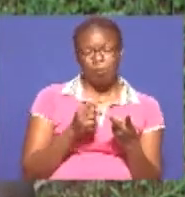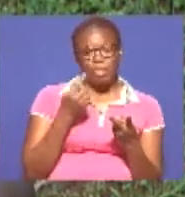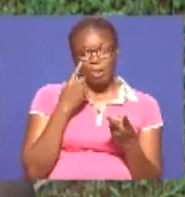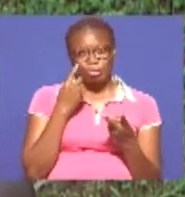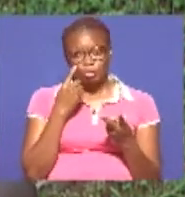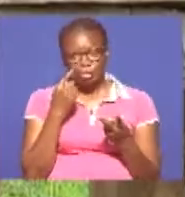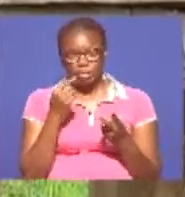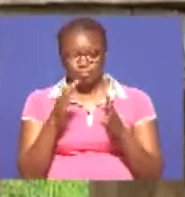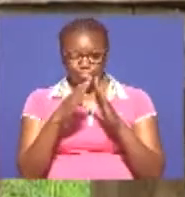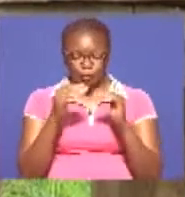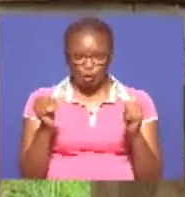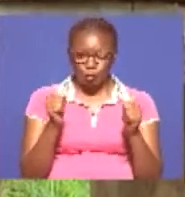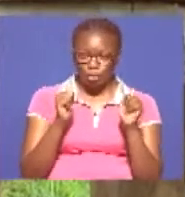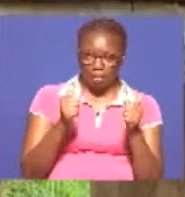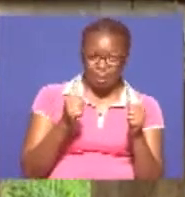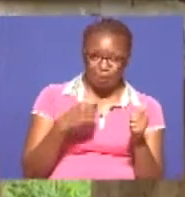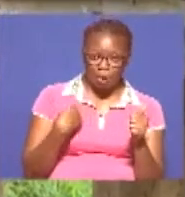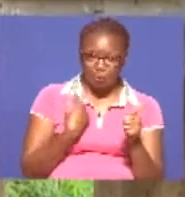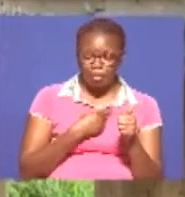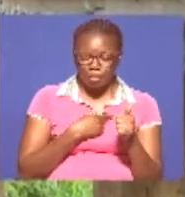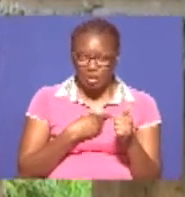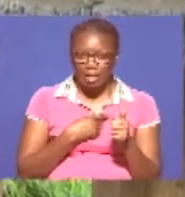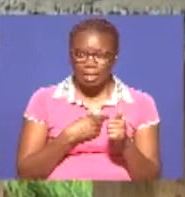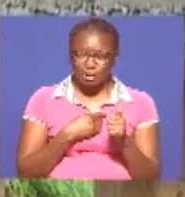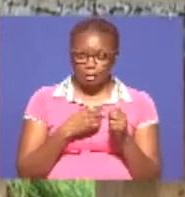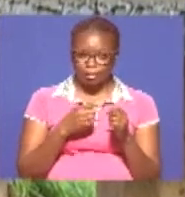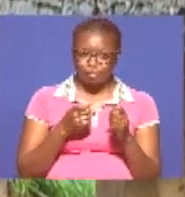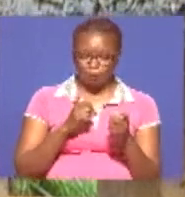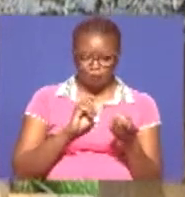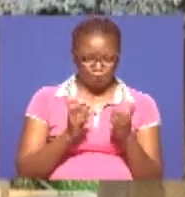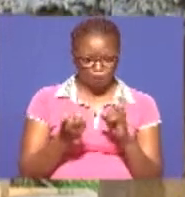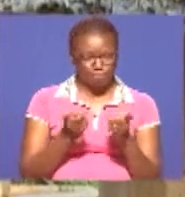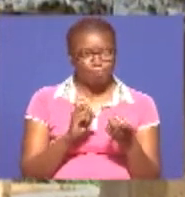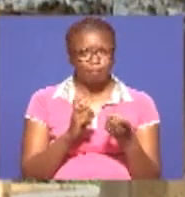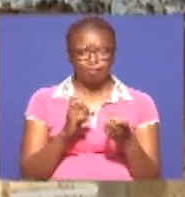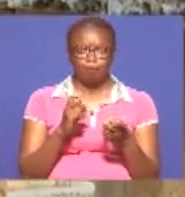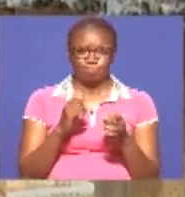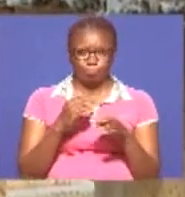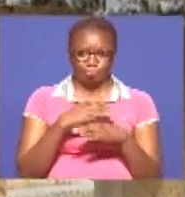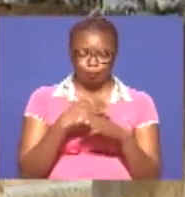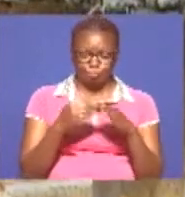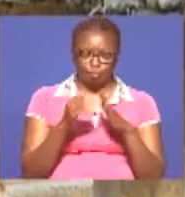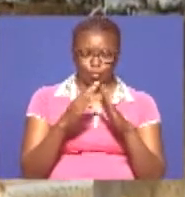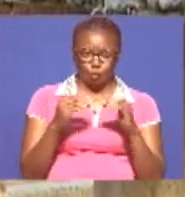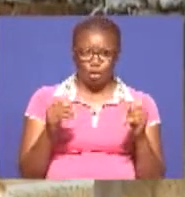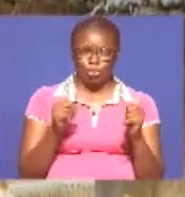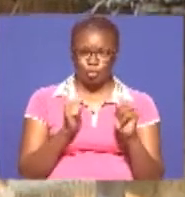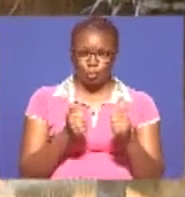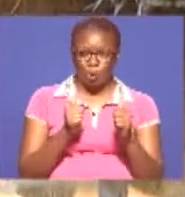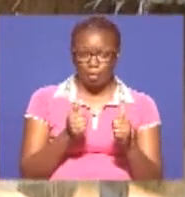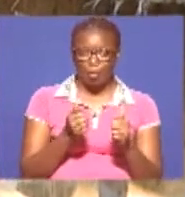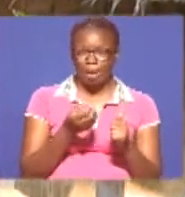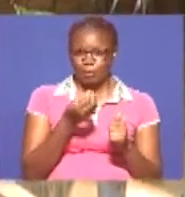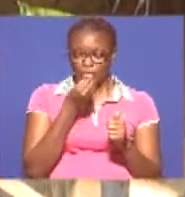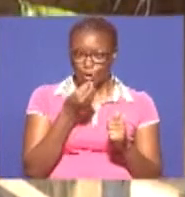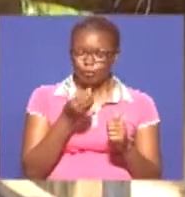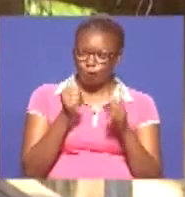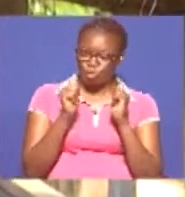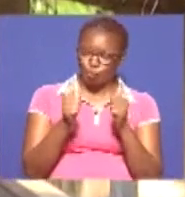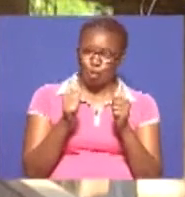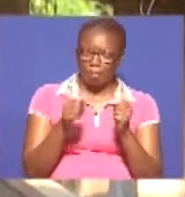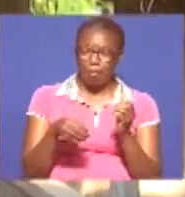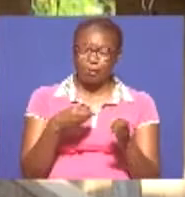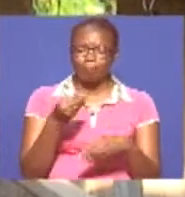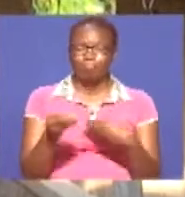kukua na nyumba mzuri Tumekua tukijaribu kuendeleza nyumba zetu Tena, kuendeleza na fasietu ya kuweza kutengeneza chakula